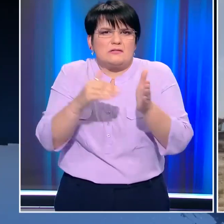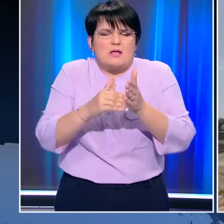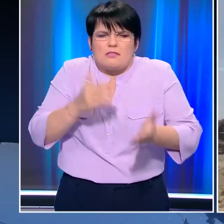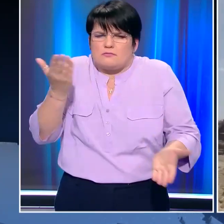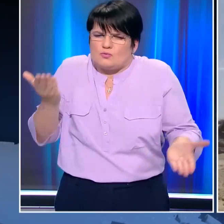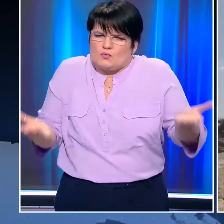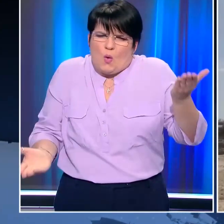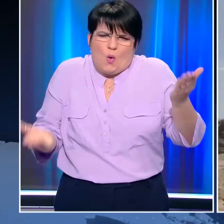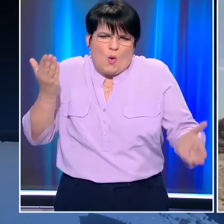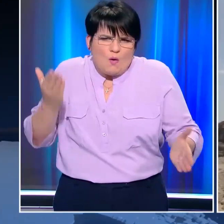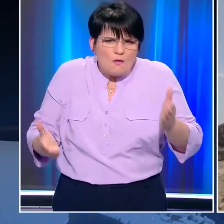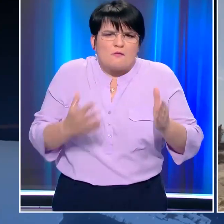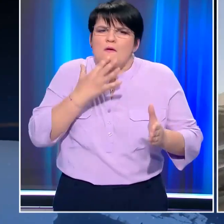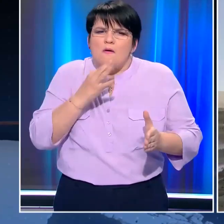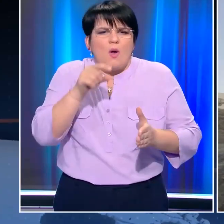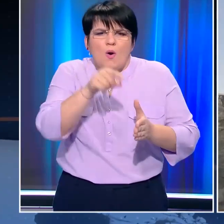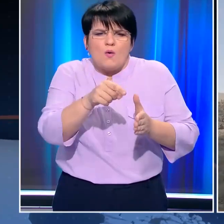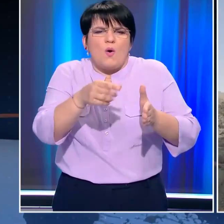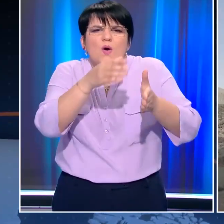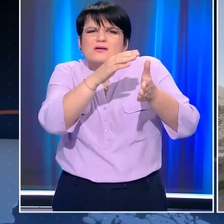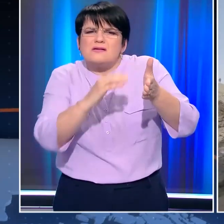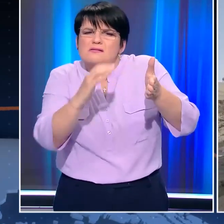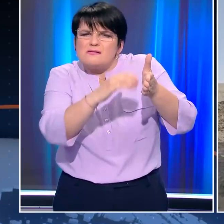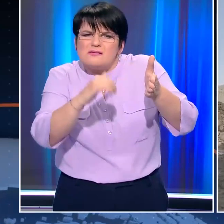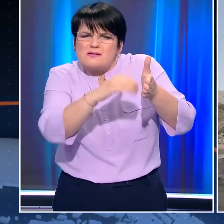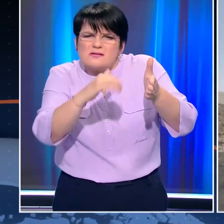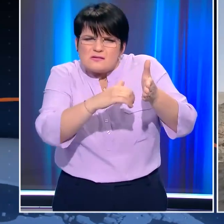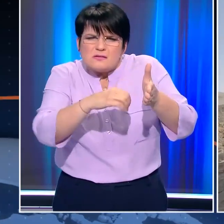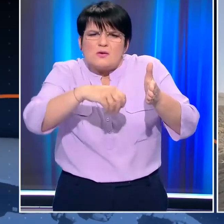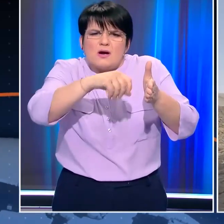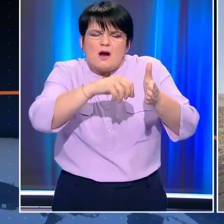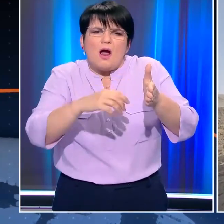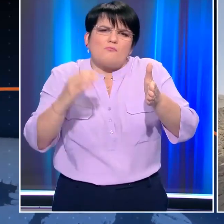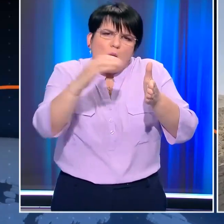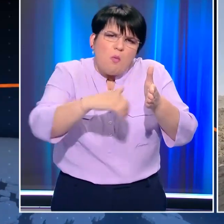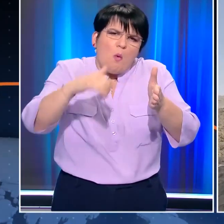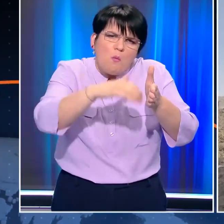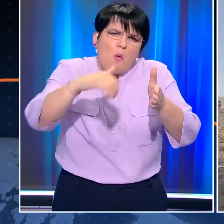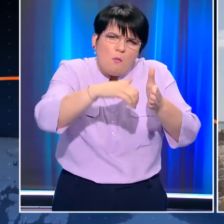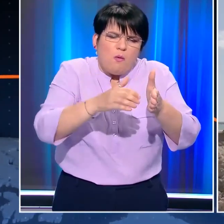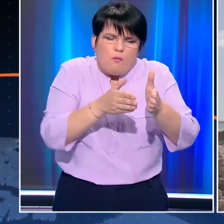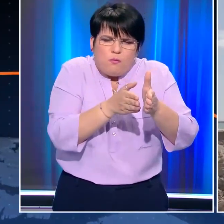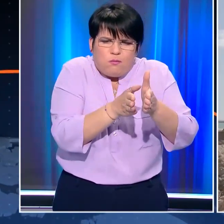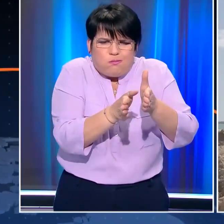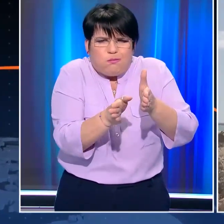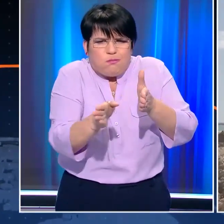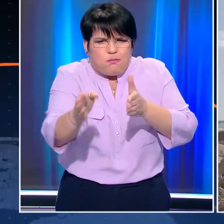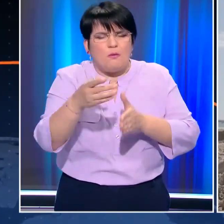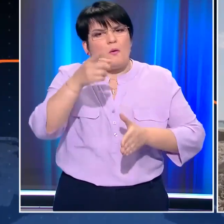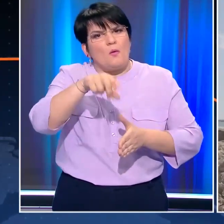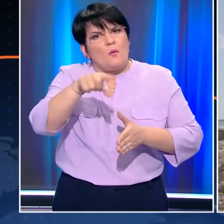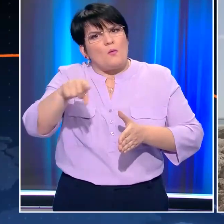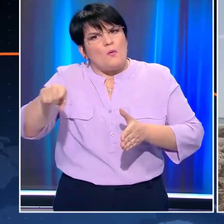επανέλθει σε πλεύση χάρη στην αφαίρεση πάνω από 27.000 κυβικών μέτρων άμμου, στην οποίαν είχε κολλήσει από τις όχθες του ποταμού τα προηγούμενα 24